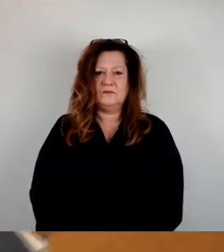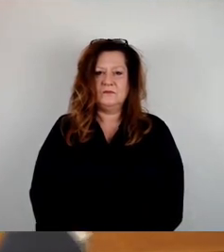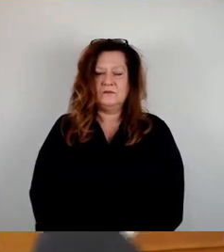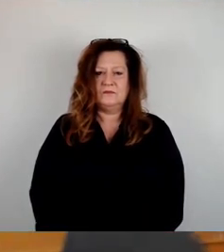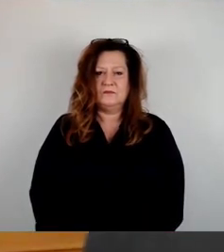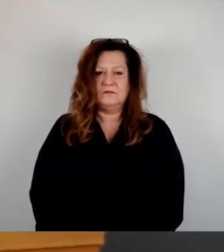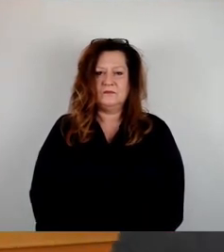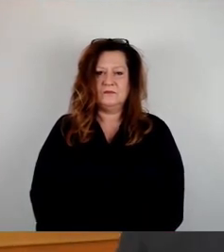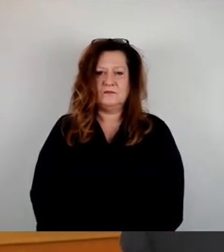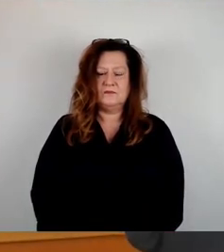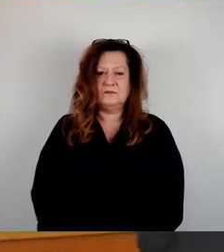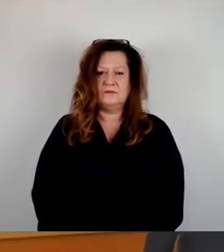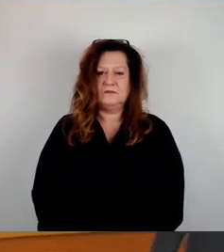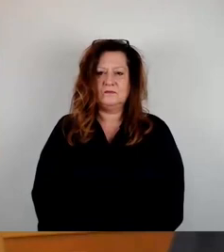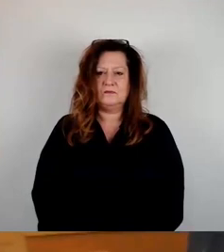Und Sie einst